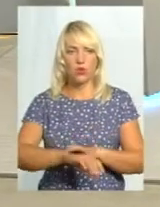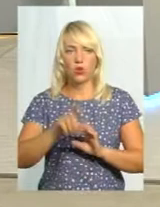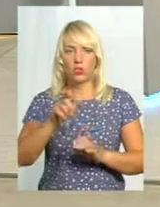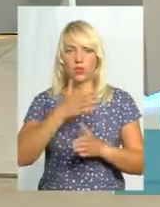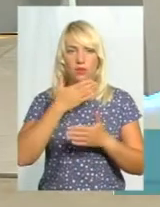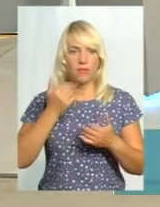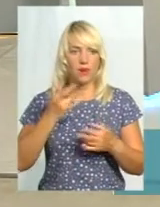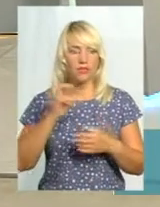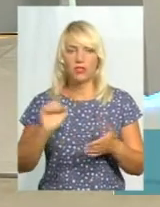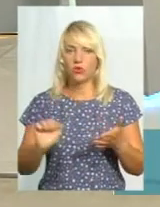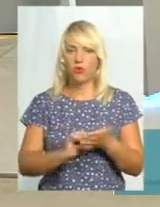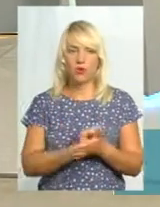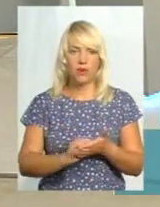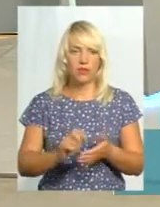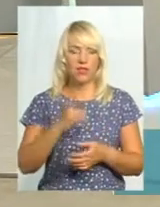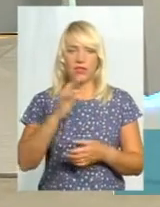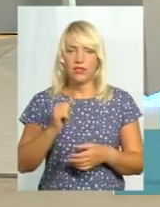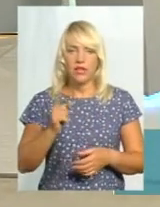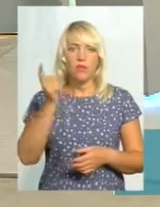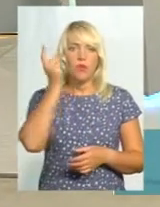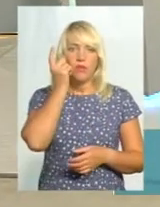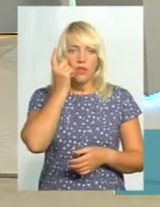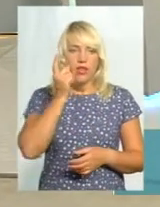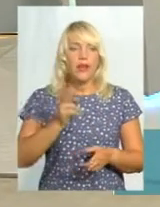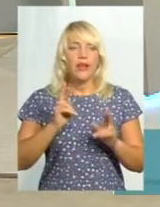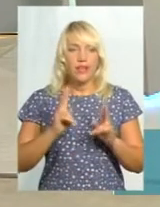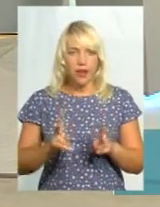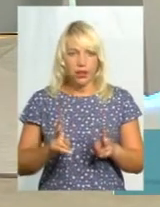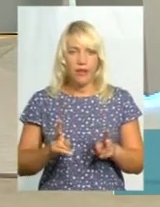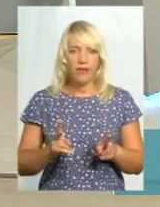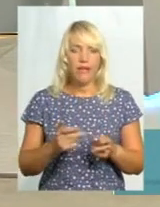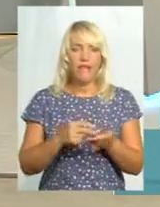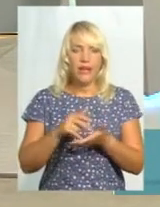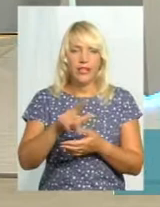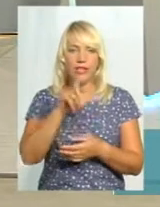документів, пристроїв мобільних, як все ж таки вибратися?